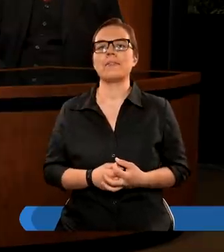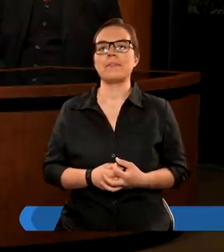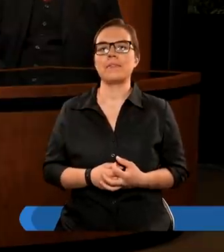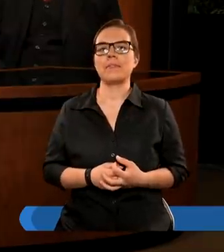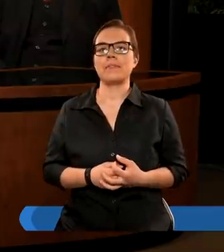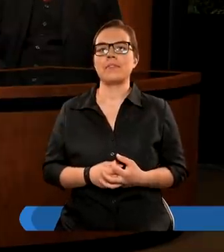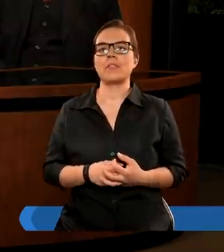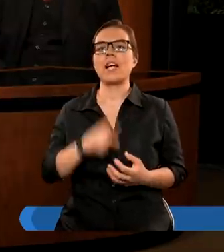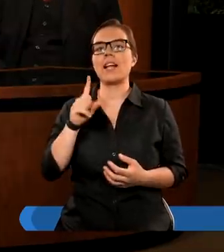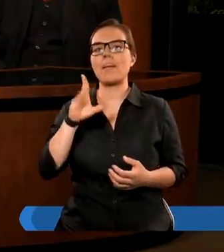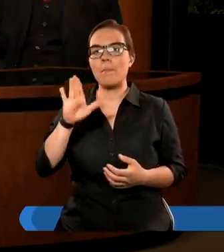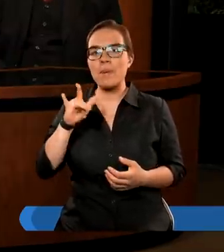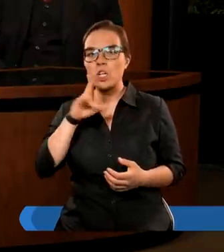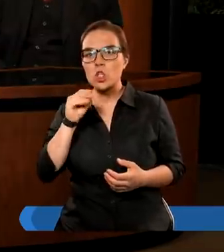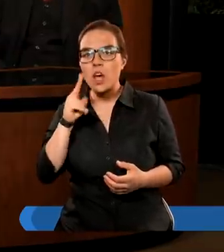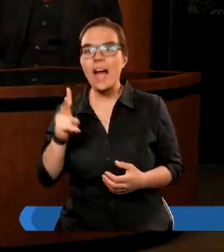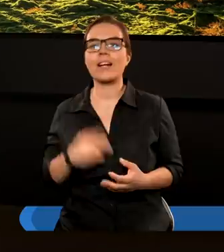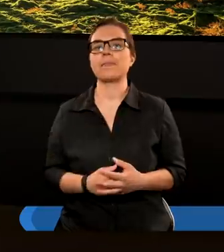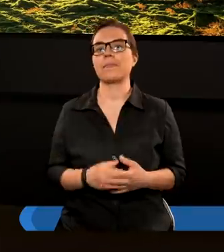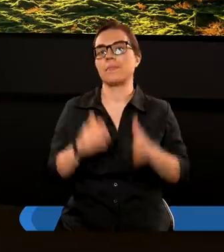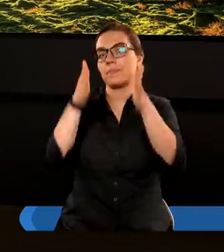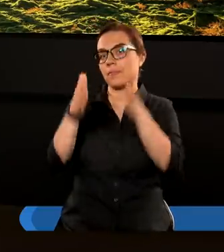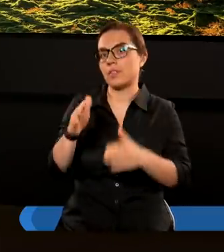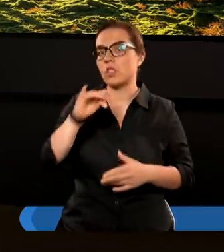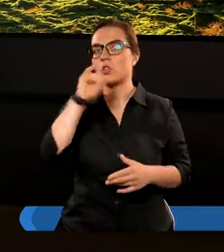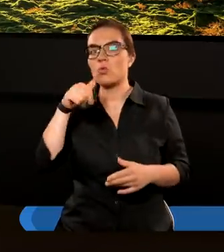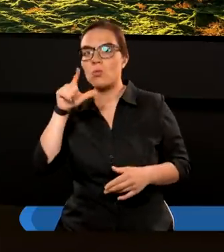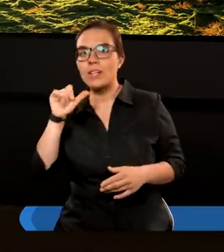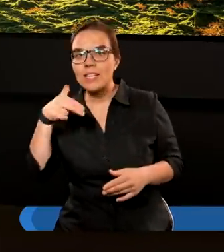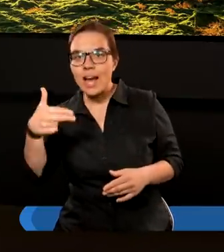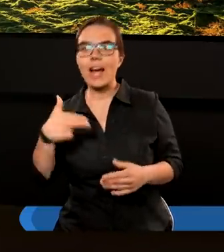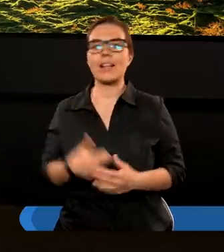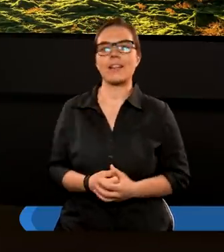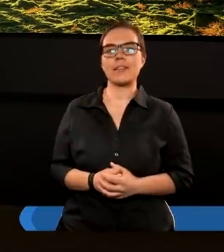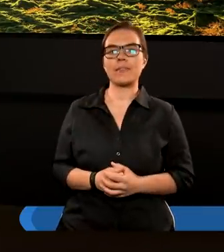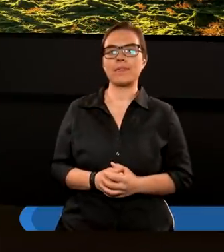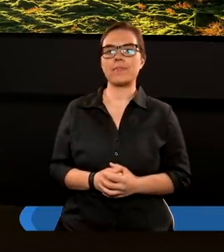Magda, Zbyszek, ja mam na imię Julian.